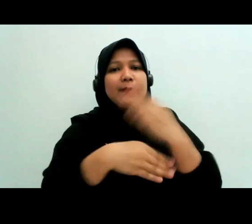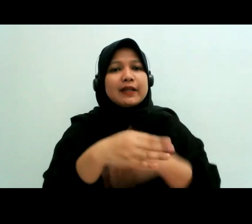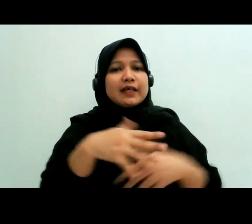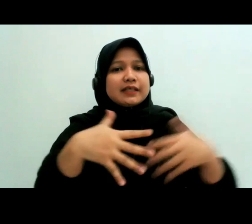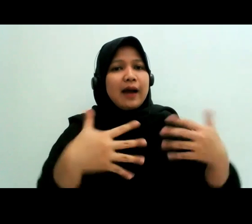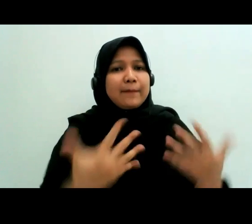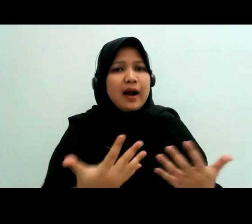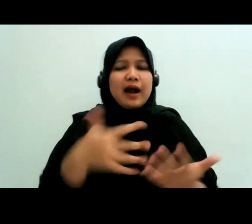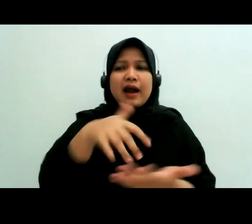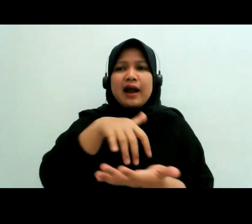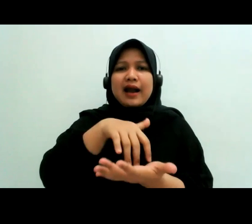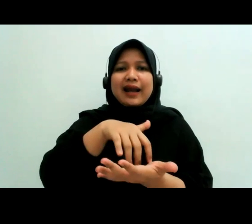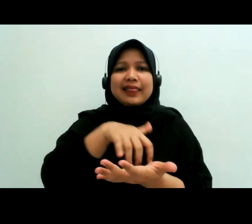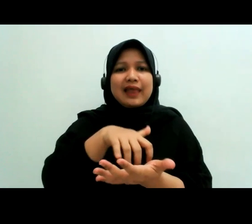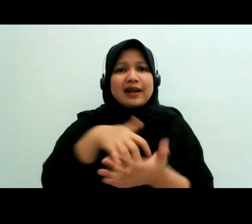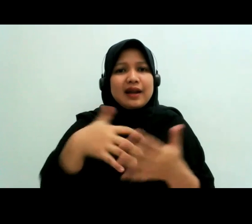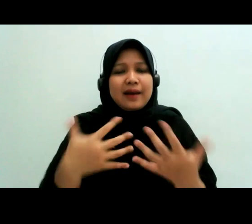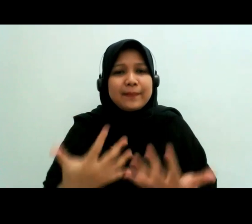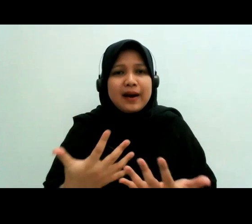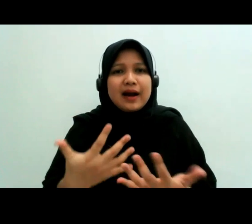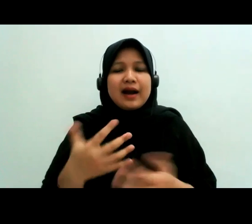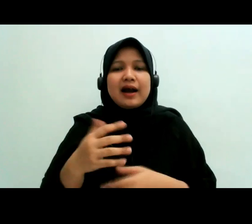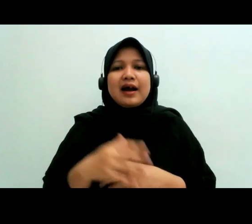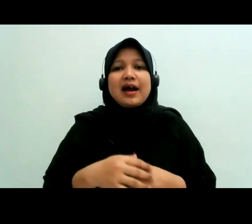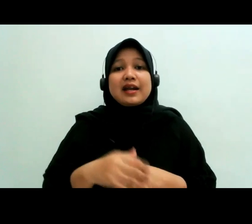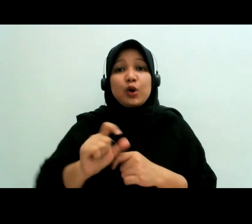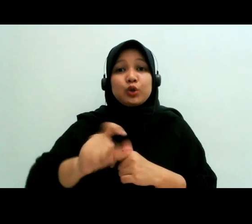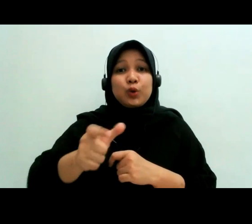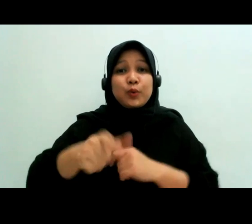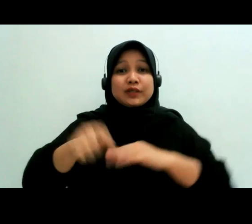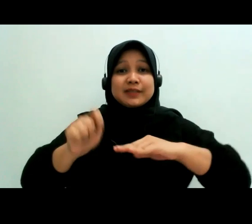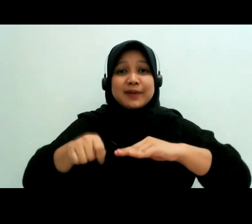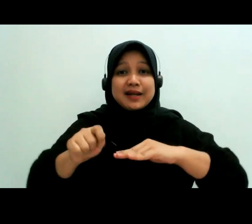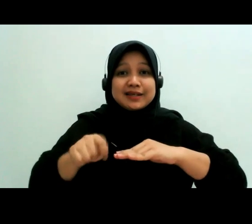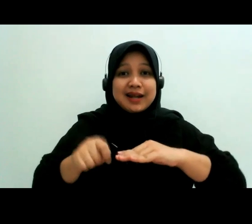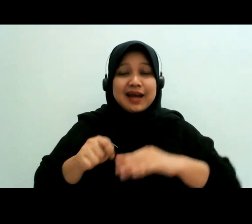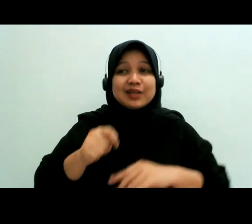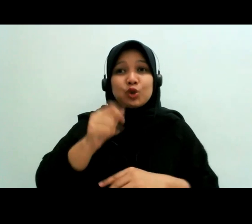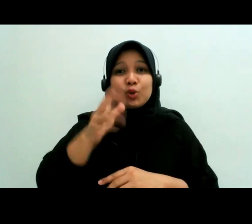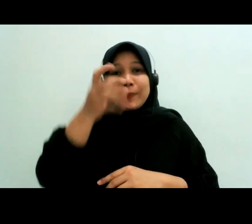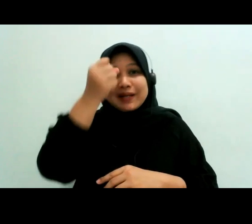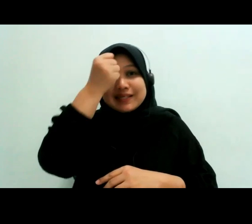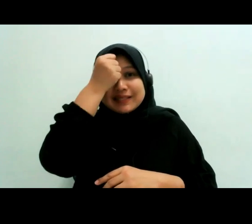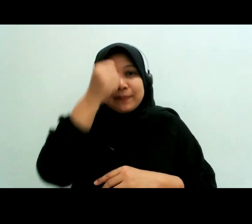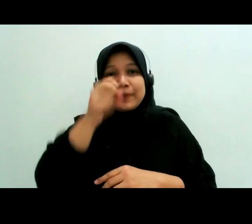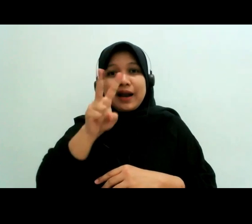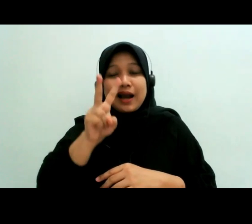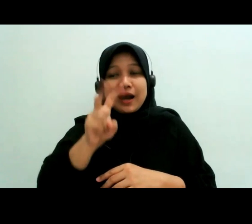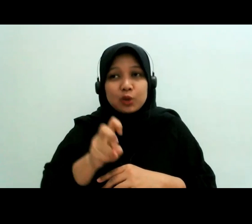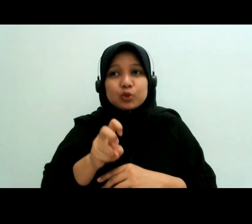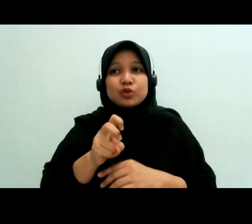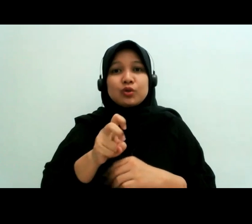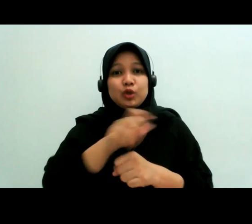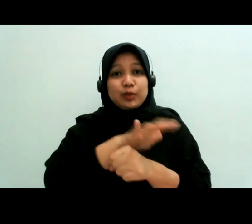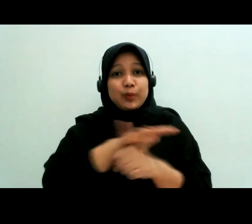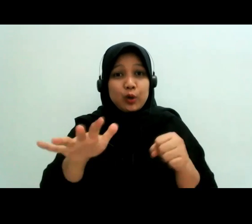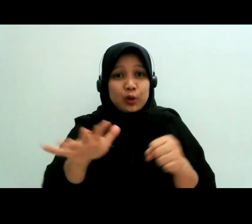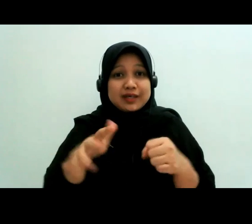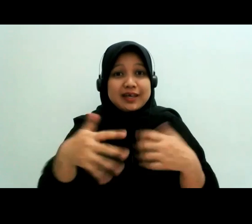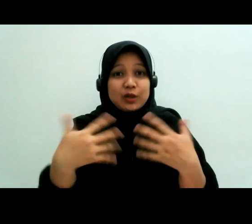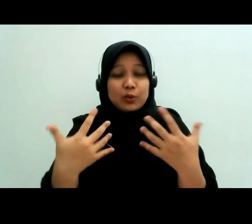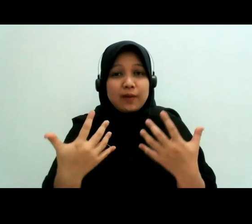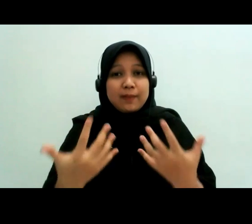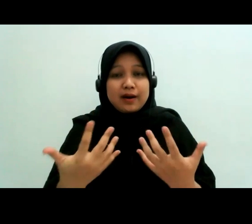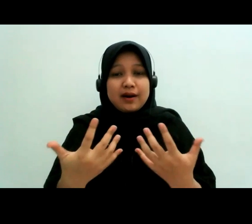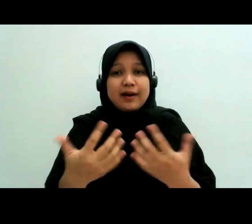apa nah prinsipnya dalam proses peradilan yang harus dipenuhi untuk disabilitas itu tipe itu gitu ya